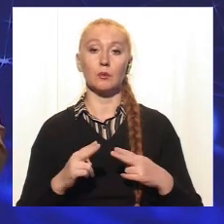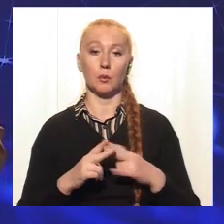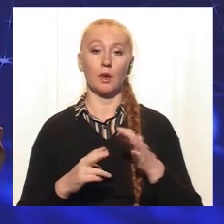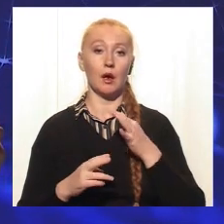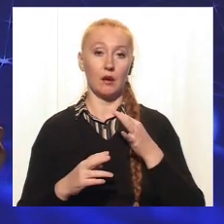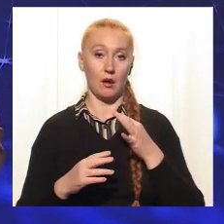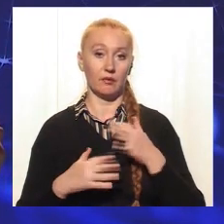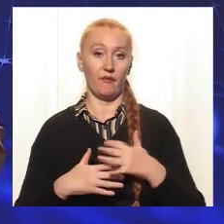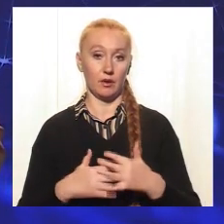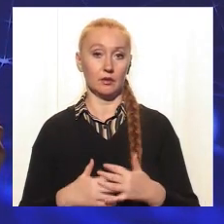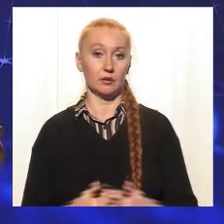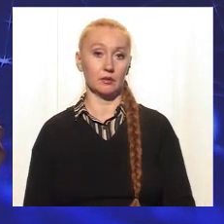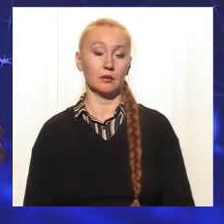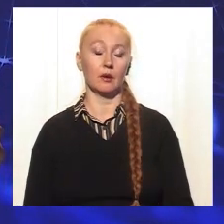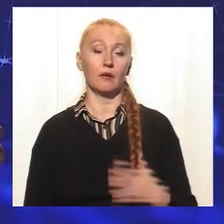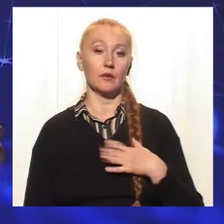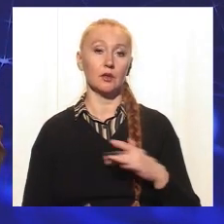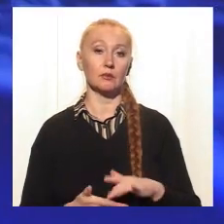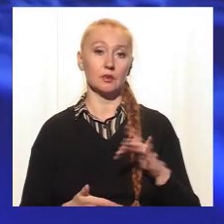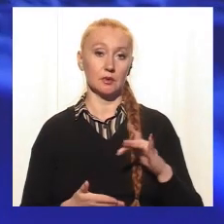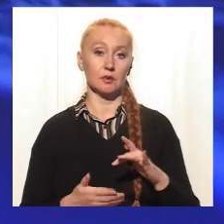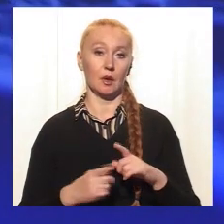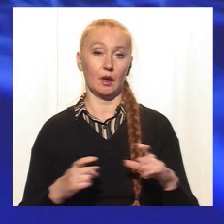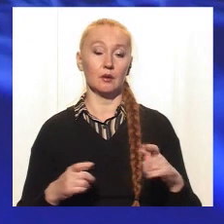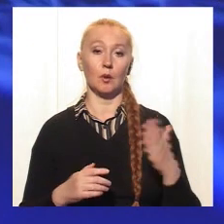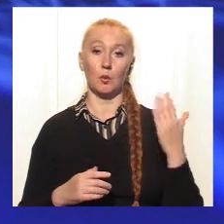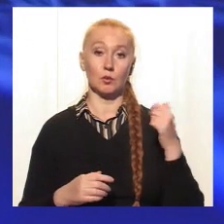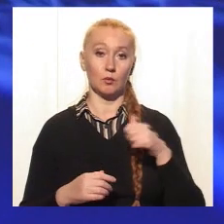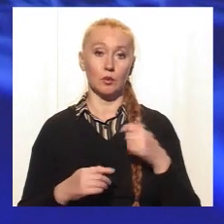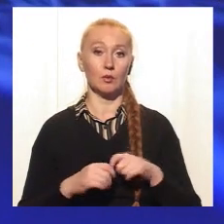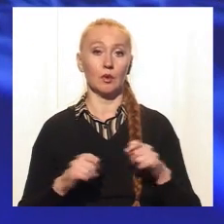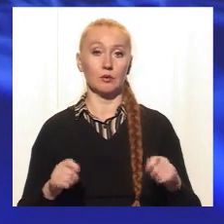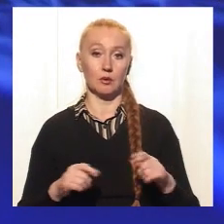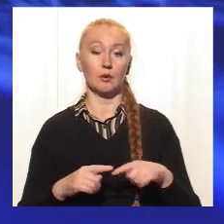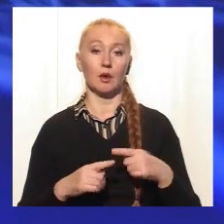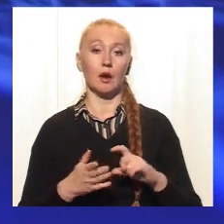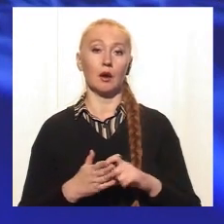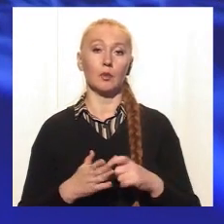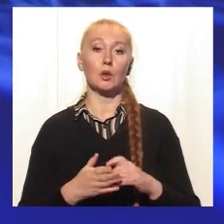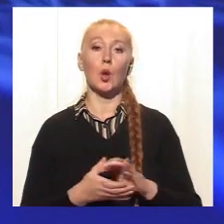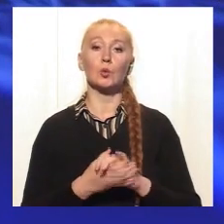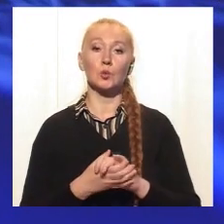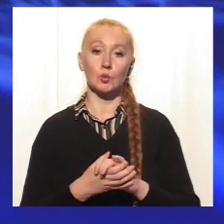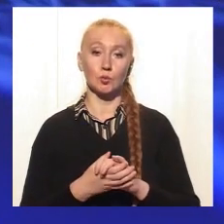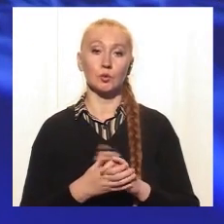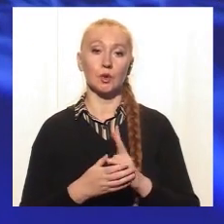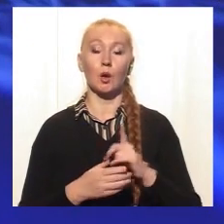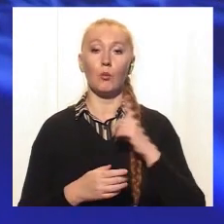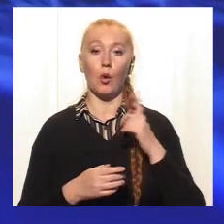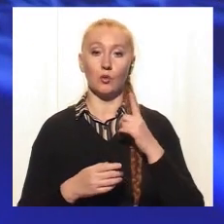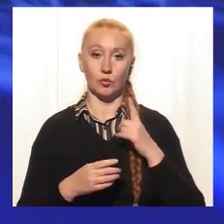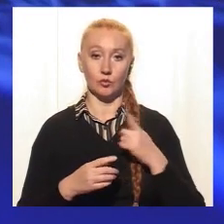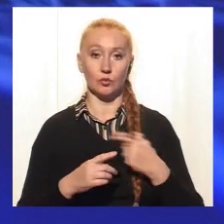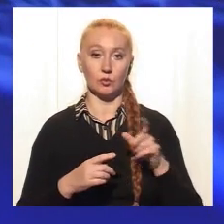вагітностей? В нашому центрі відкрився в прошлому року кабінет «Дружні до молоді». Туди